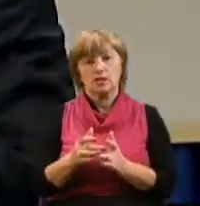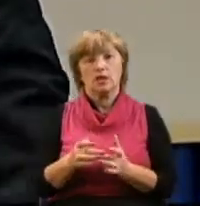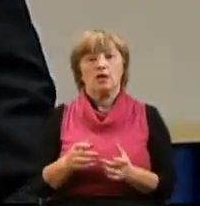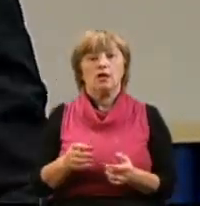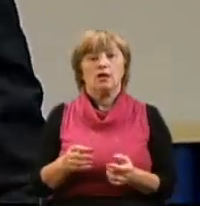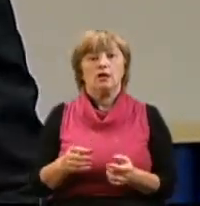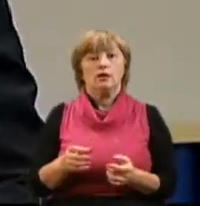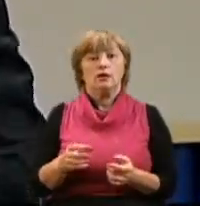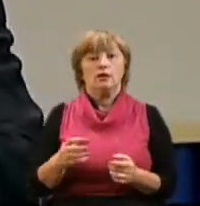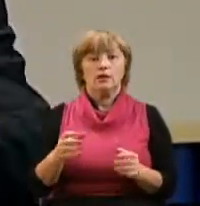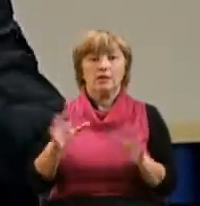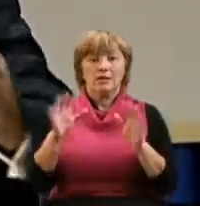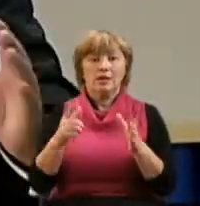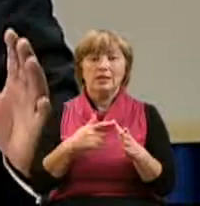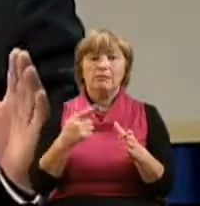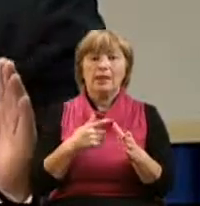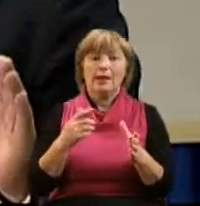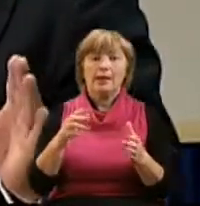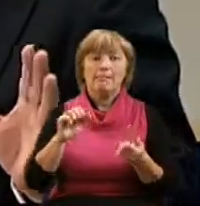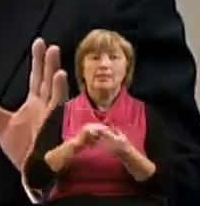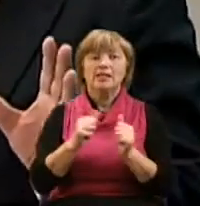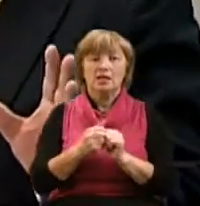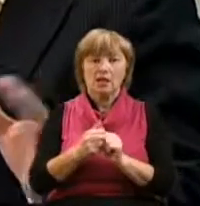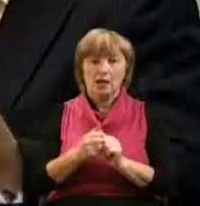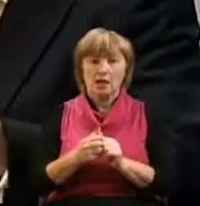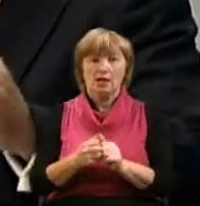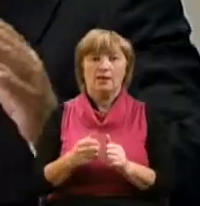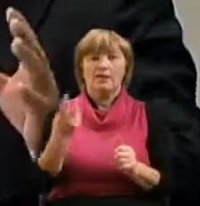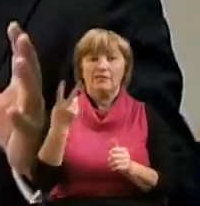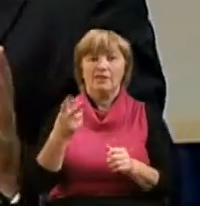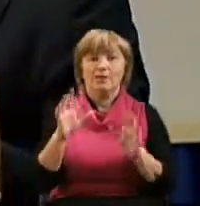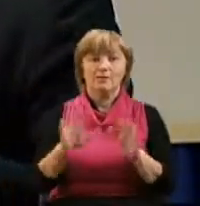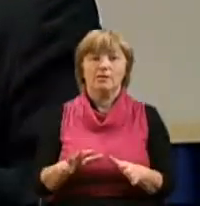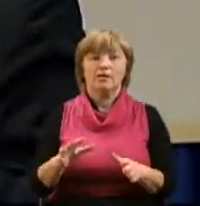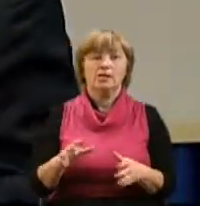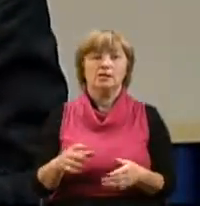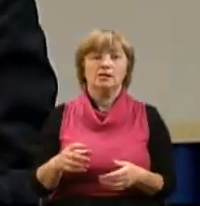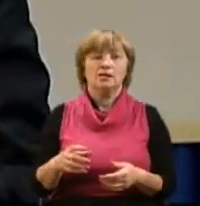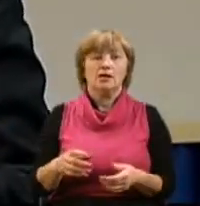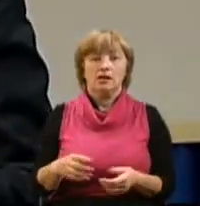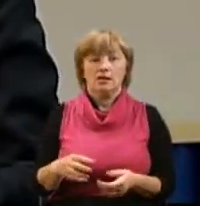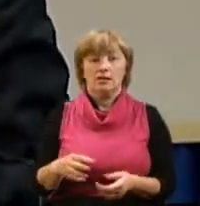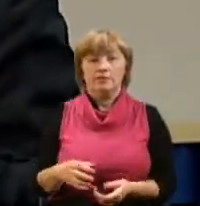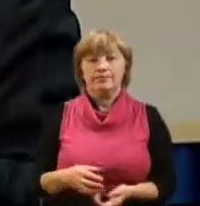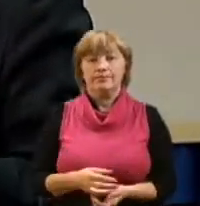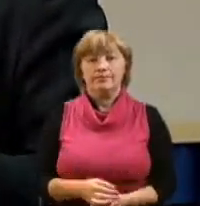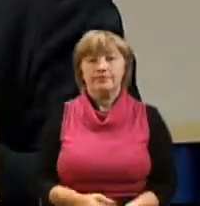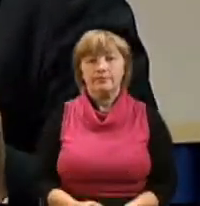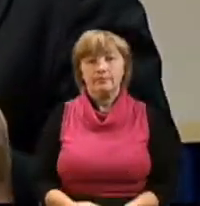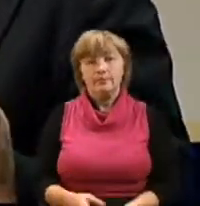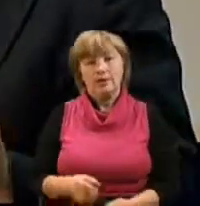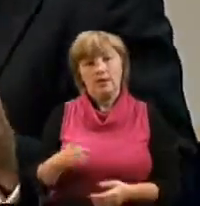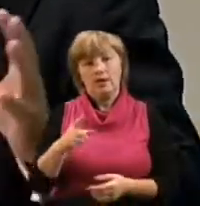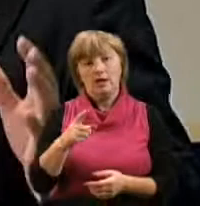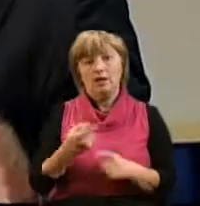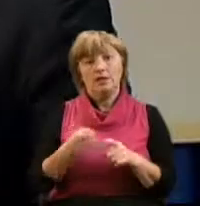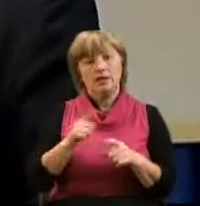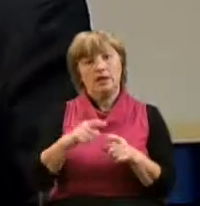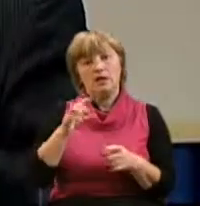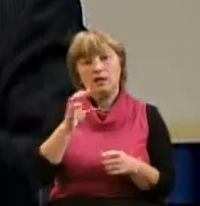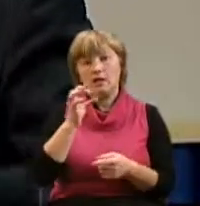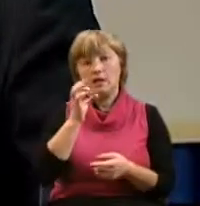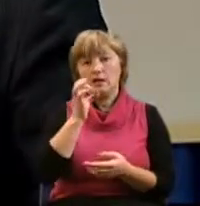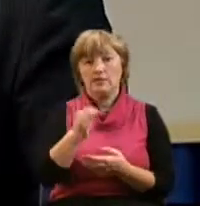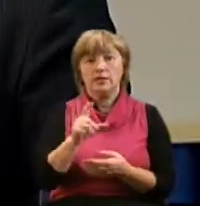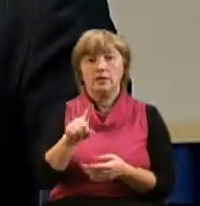оно упоминается. Это само по себе свидетельствует о его важной роли, которым была ему дана Господа